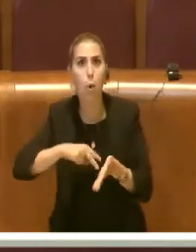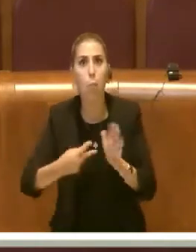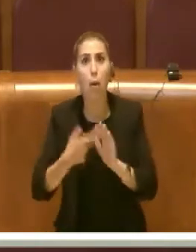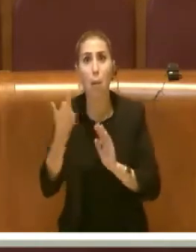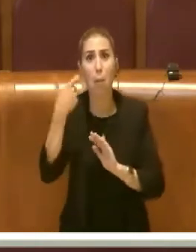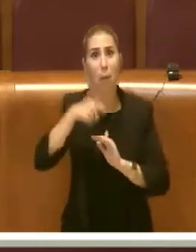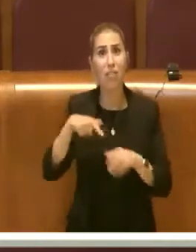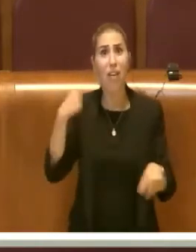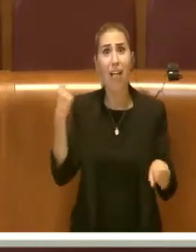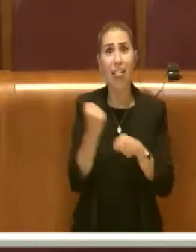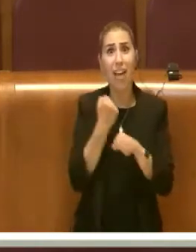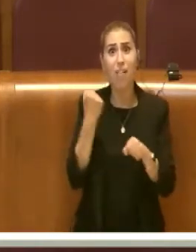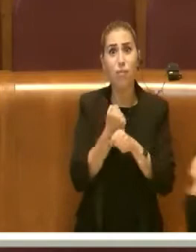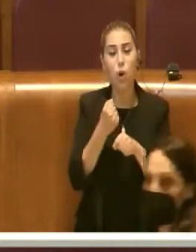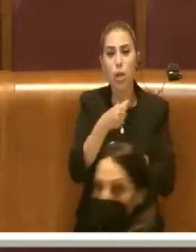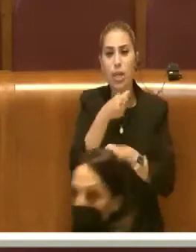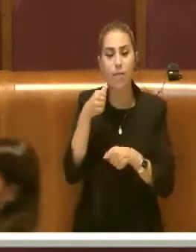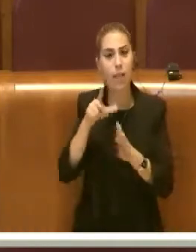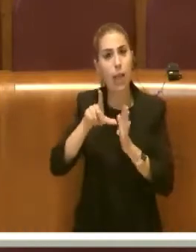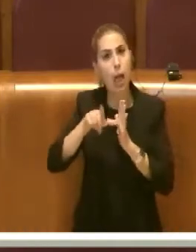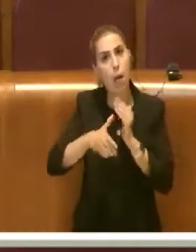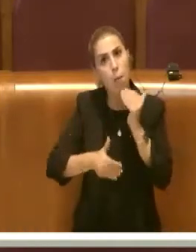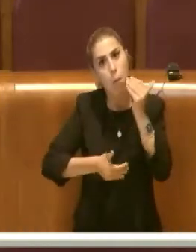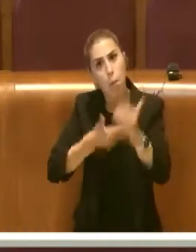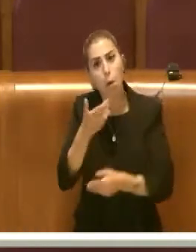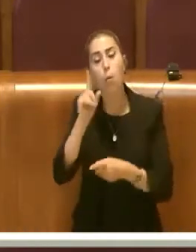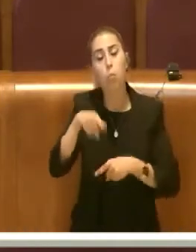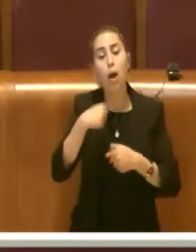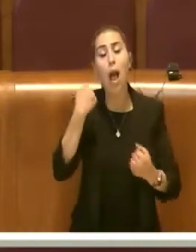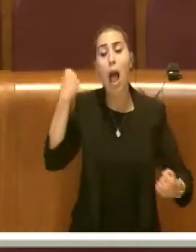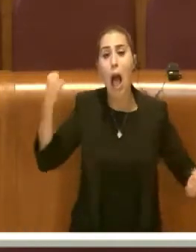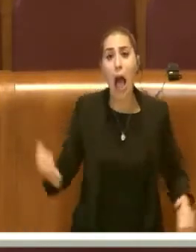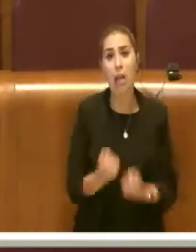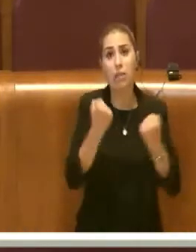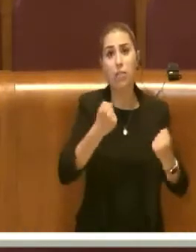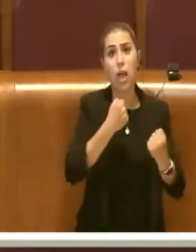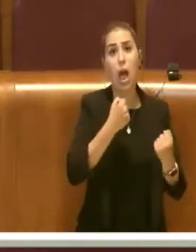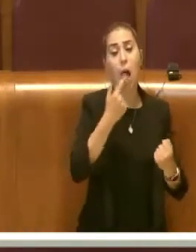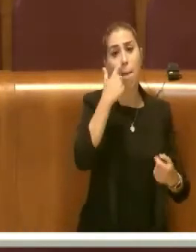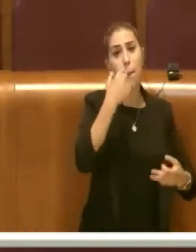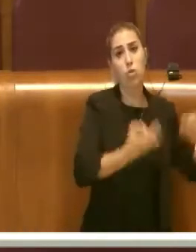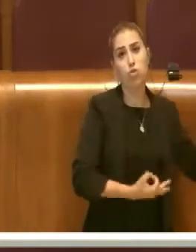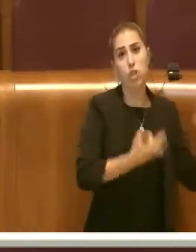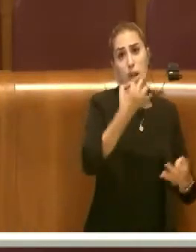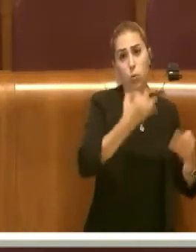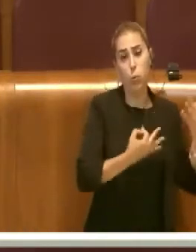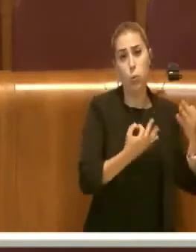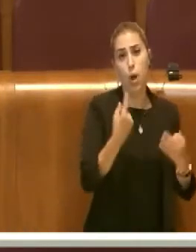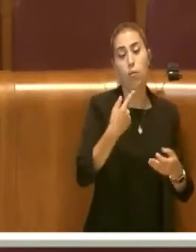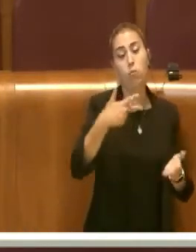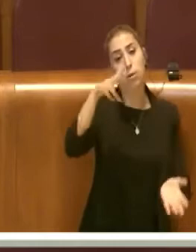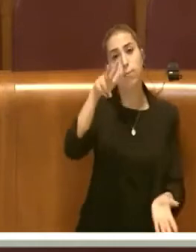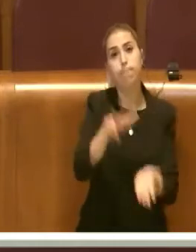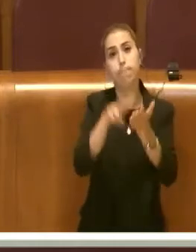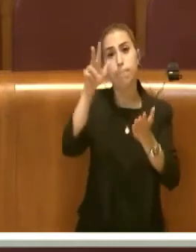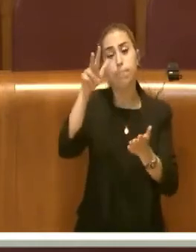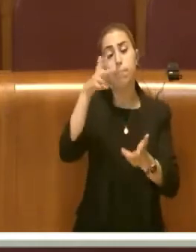lavoro ha richiesto del tempo anche per l'attività della magistratura. Insomma, alla fine noi abbiamo approvato ad aprile